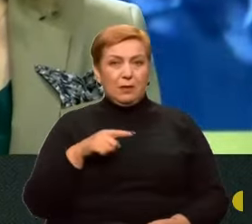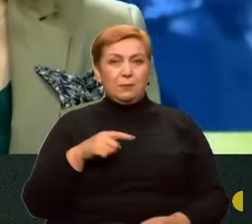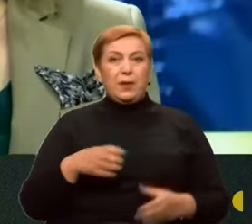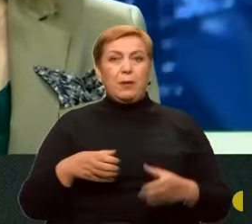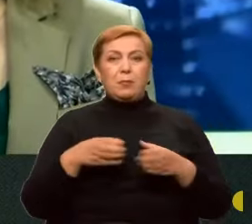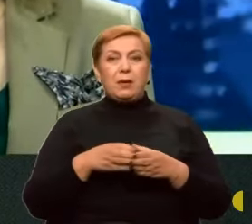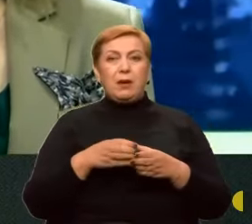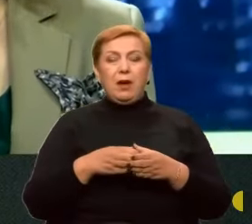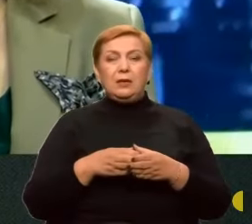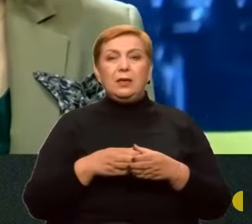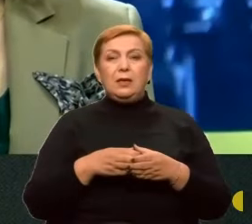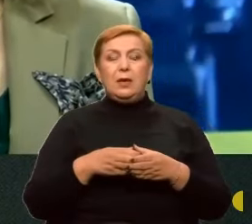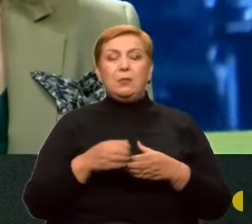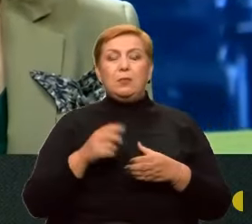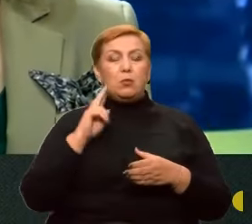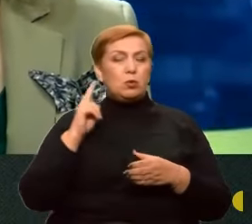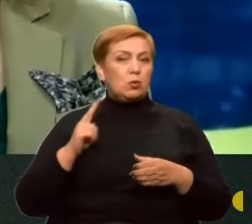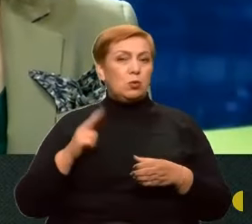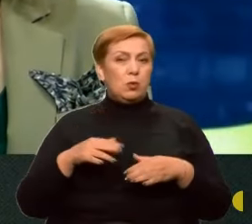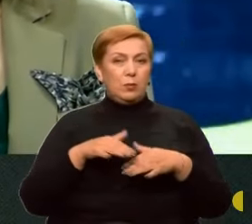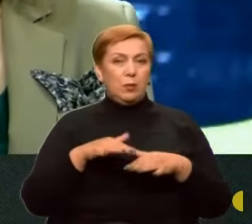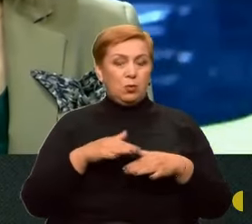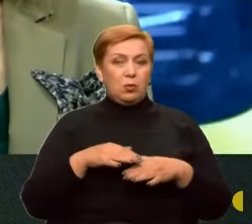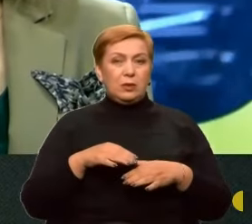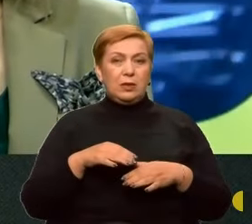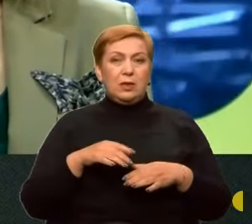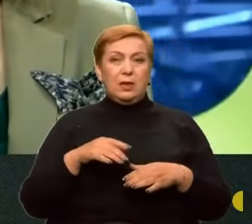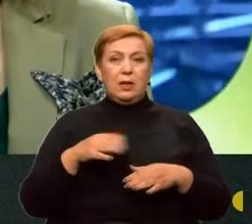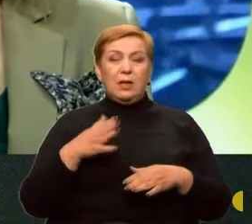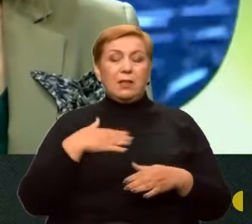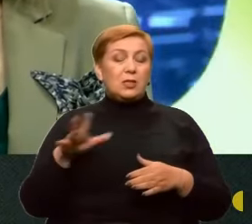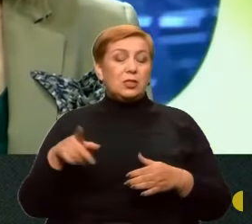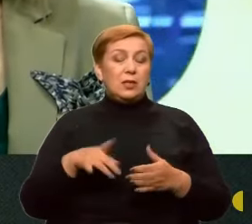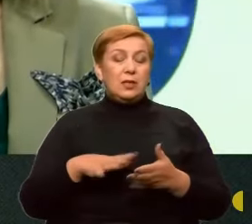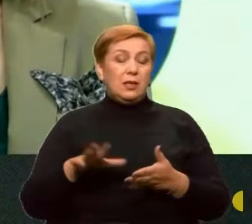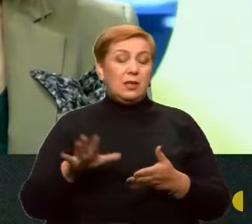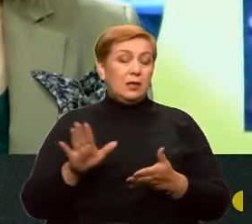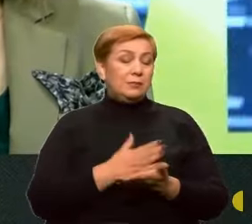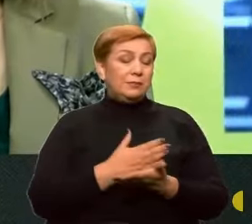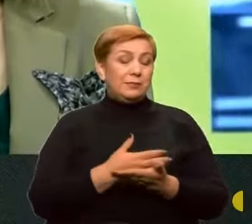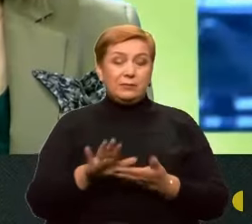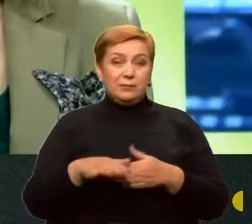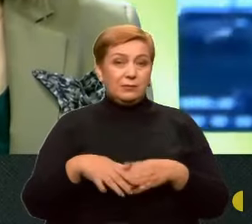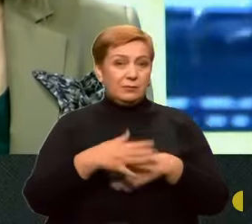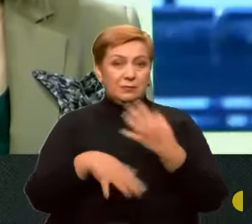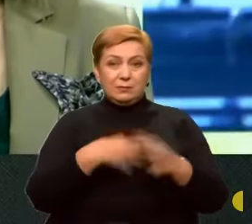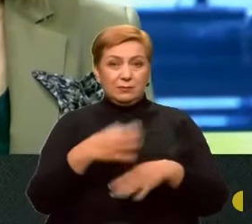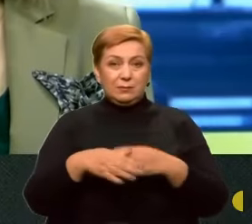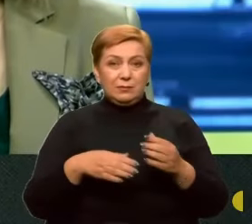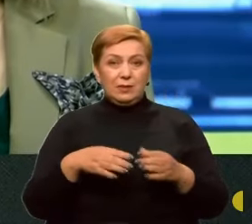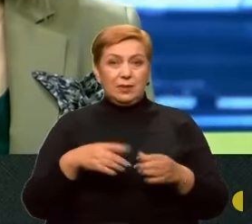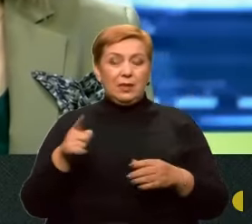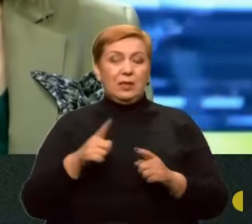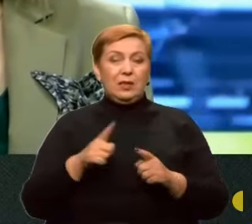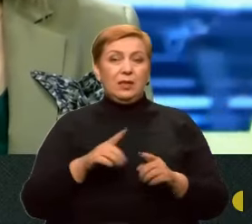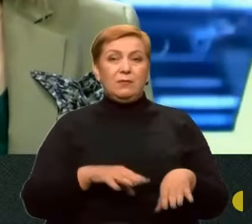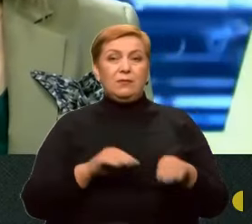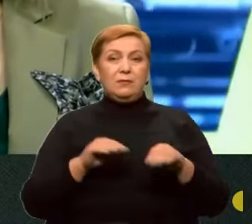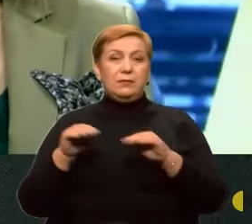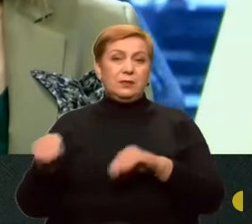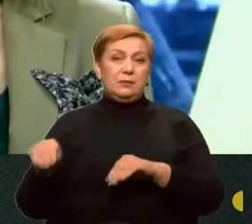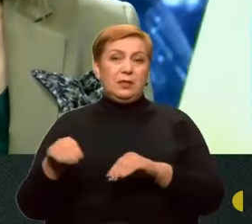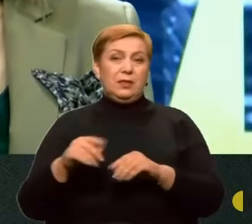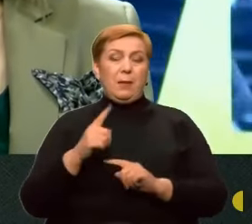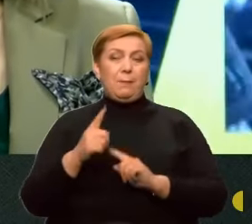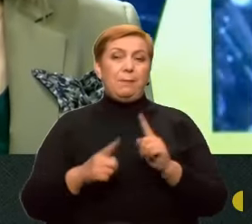Вона ж стояла в Запорізькій області, і тут розмотали наші на всі 5 плюсів, що її вивели на переформатування. Так само